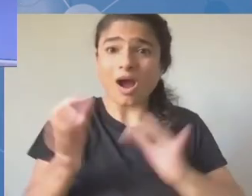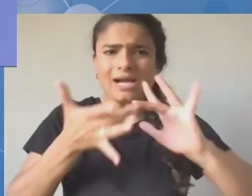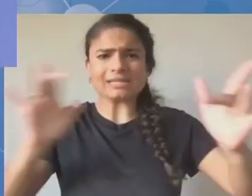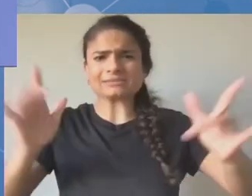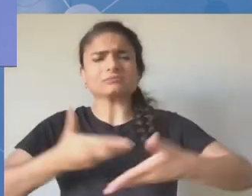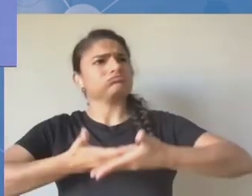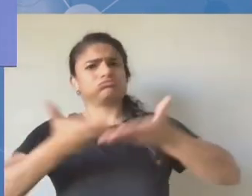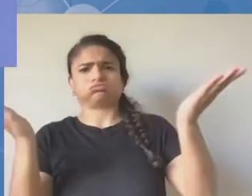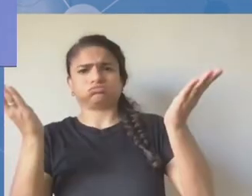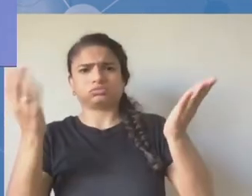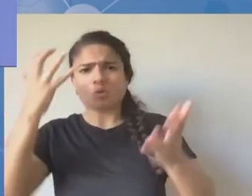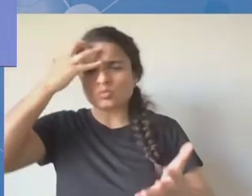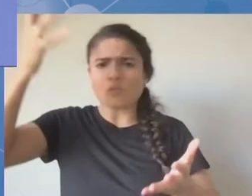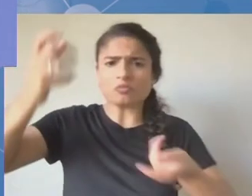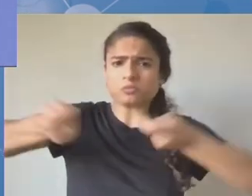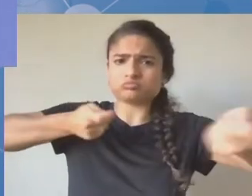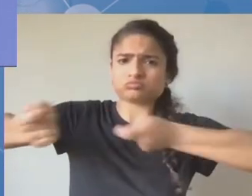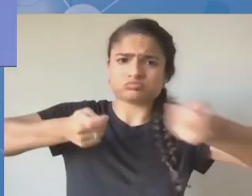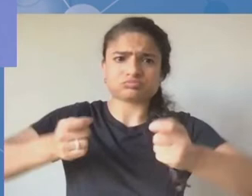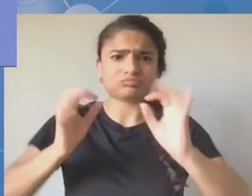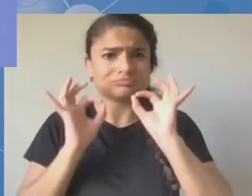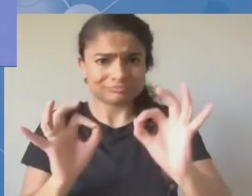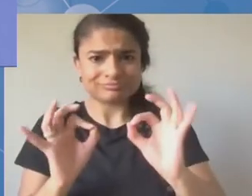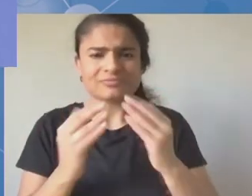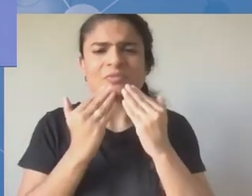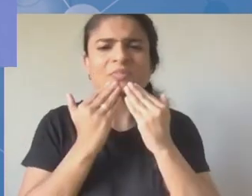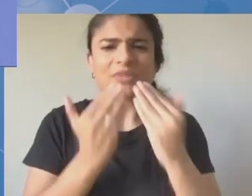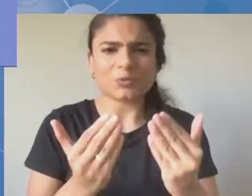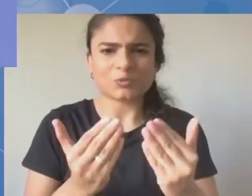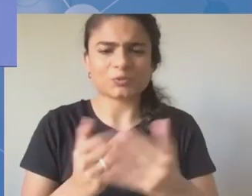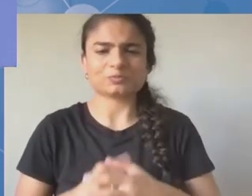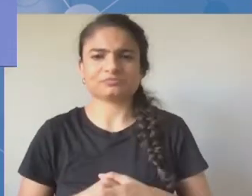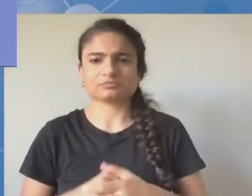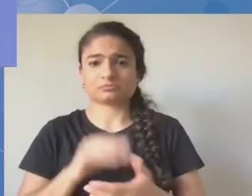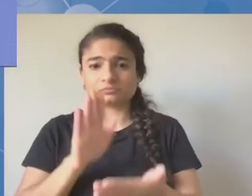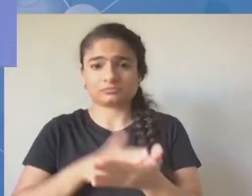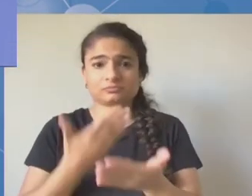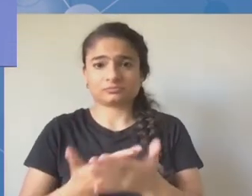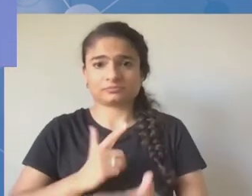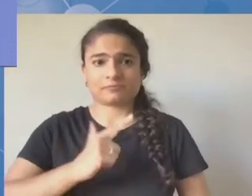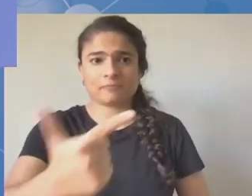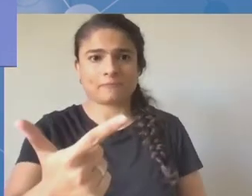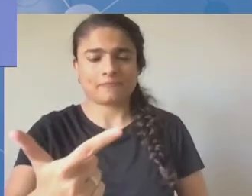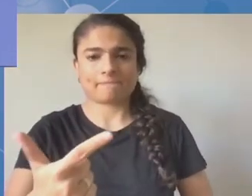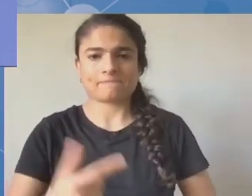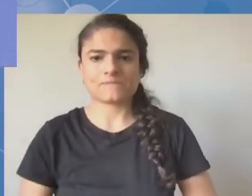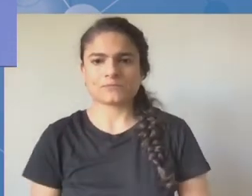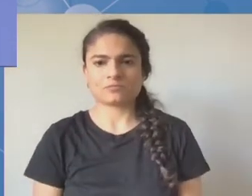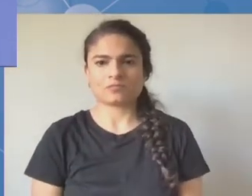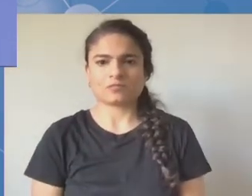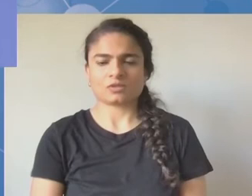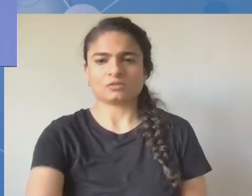dziękuję za tę uwagę. Teraz zamknę już kolejki do mikrofonów. Nie możemy niestety już